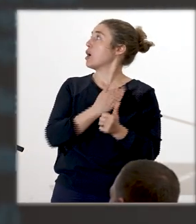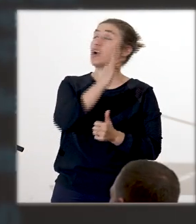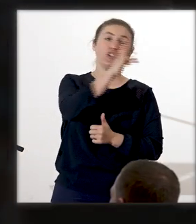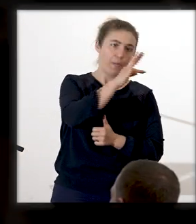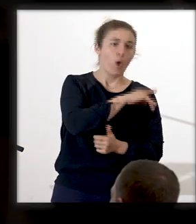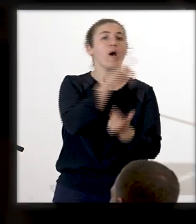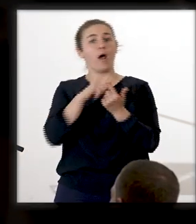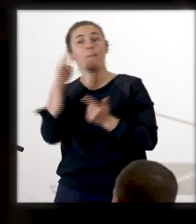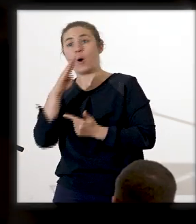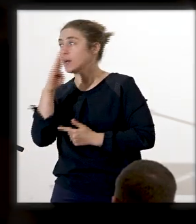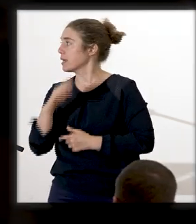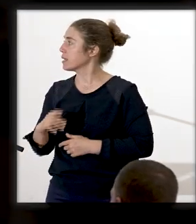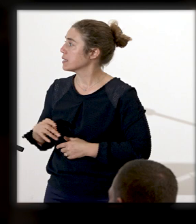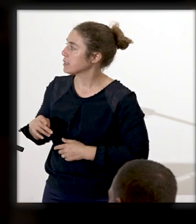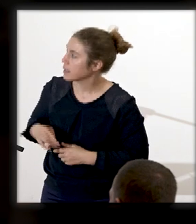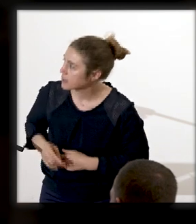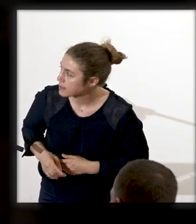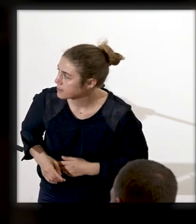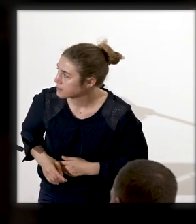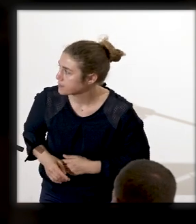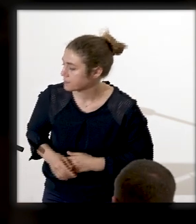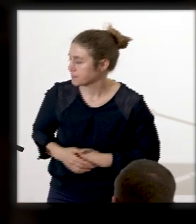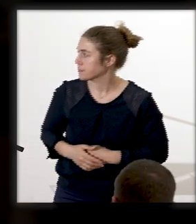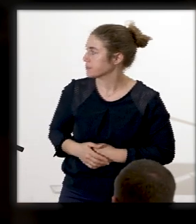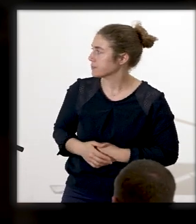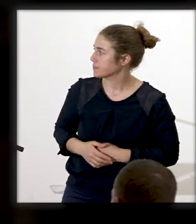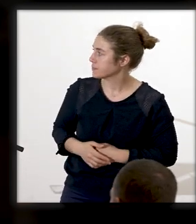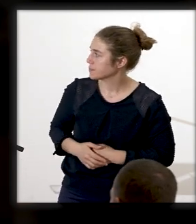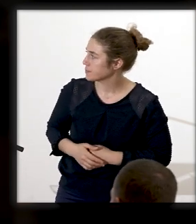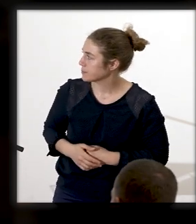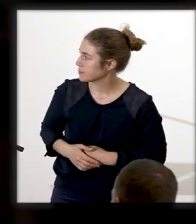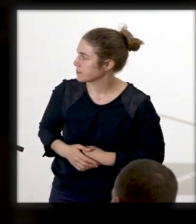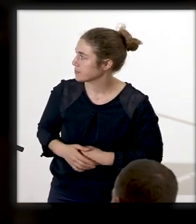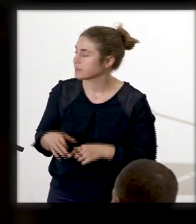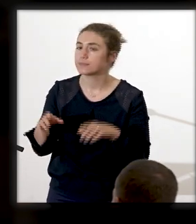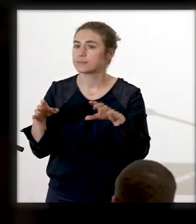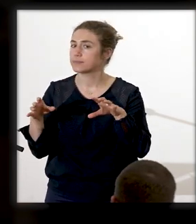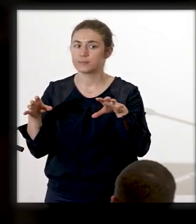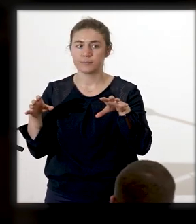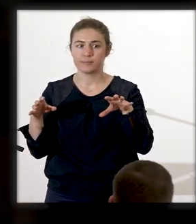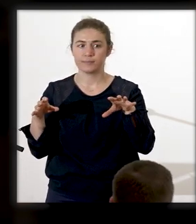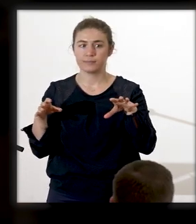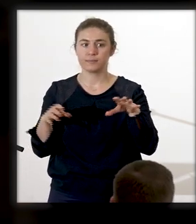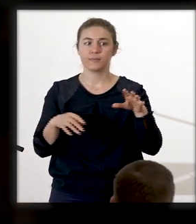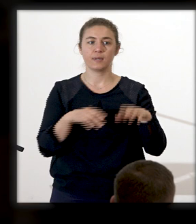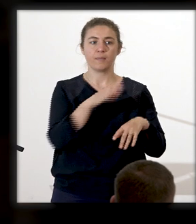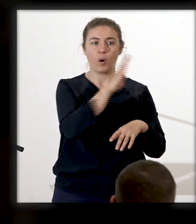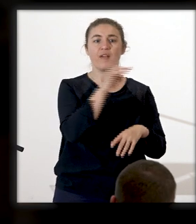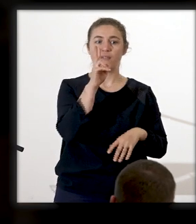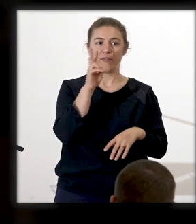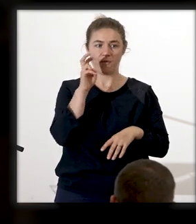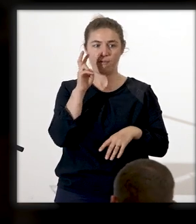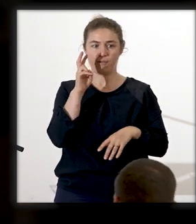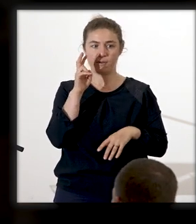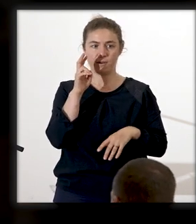'espace baoulées, c'est celui-là, et l'espace tchamans, c'est ici. Je ne l'ai pas représenté pour ne pas rendre diffus la compréhension de